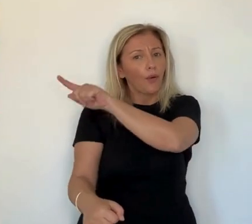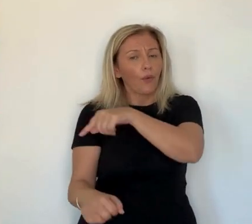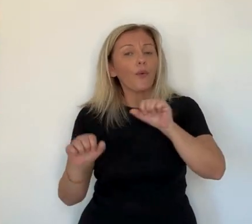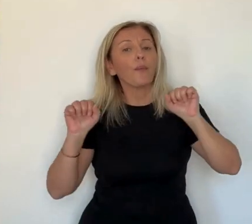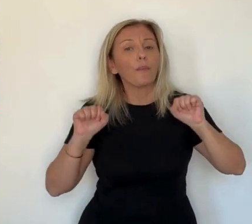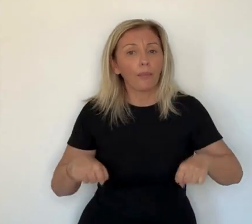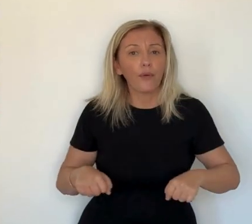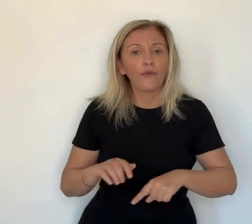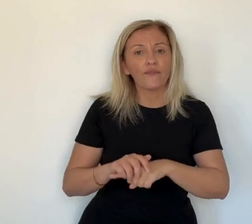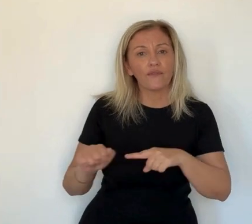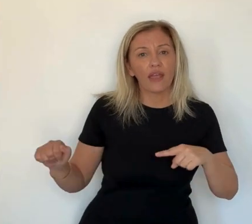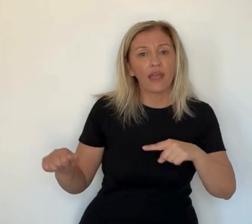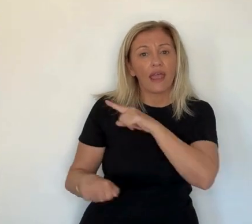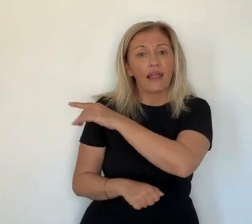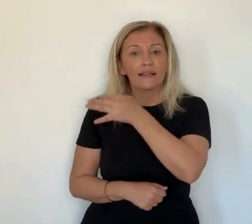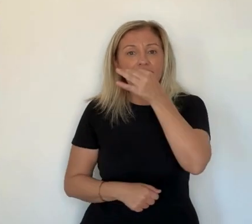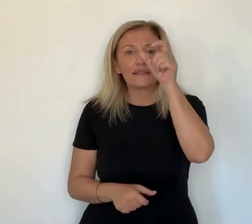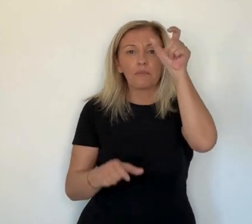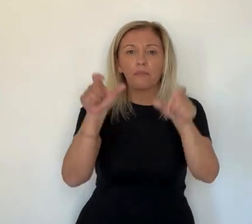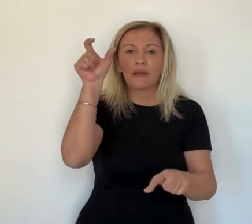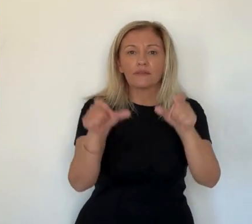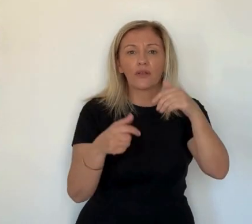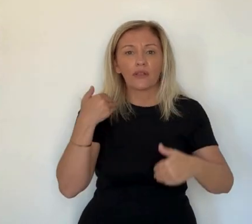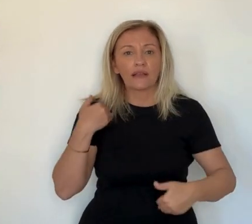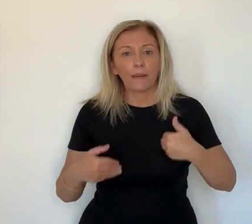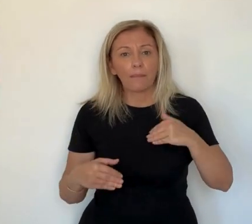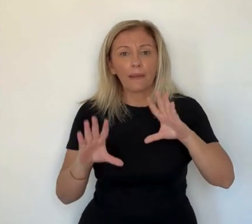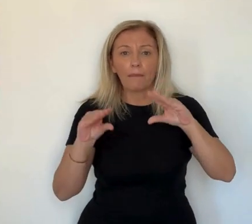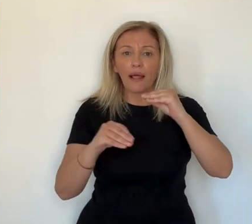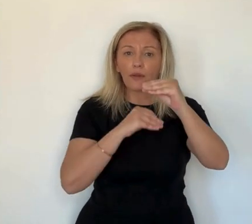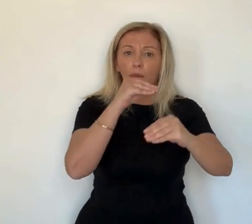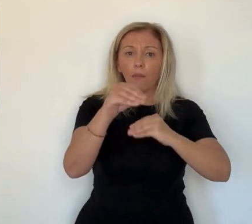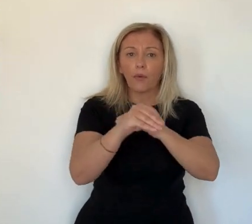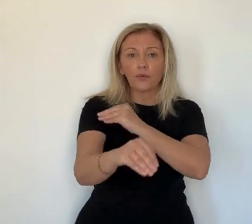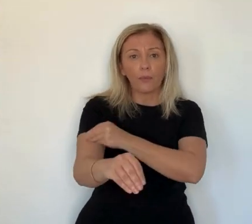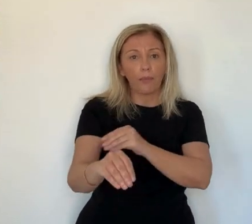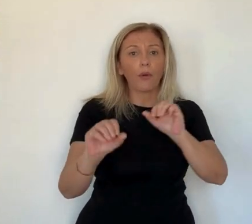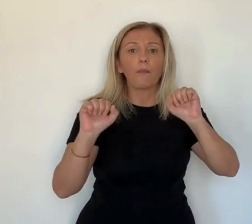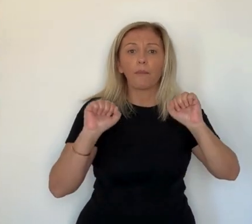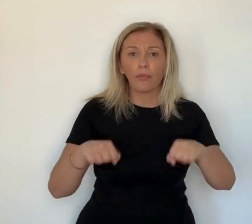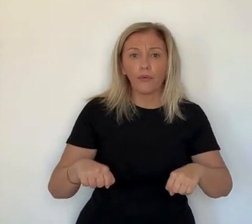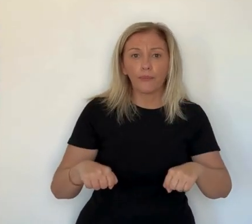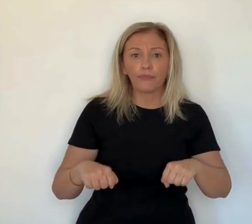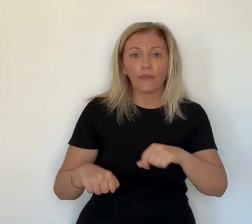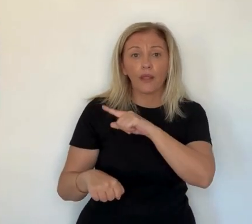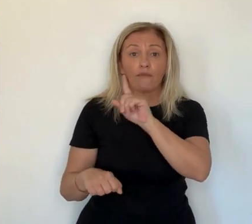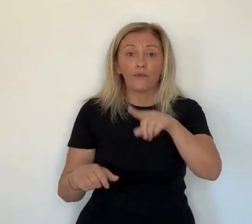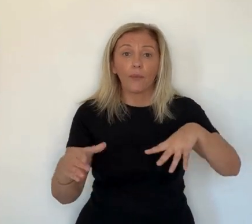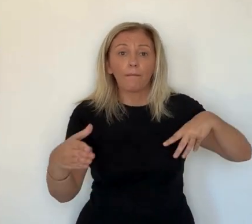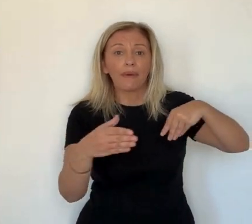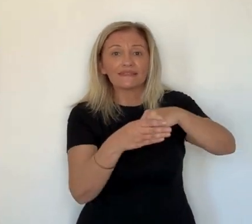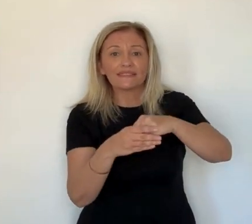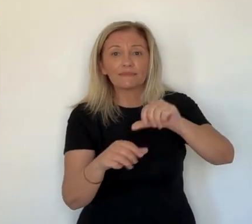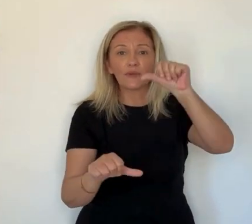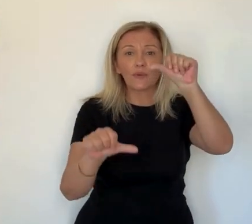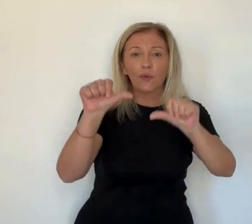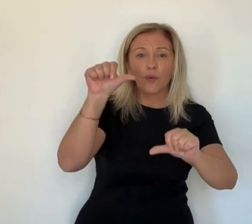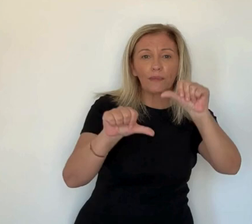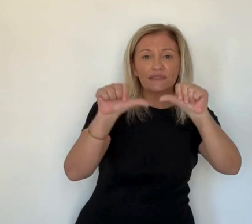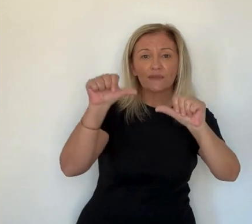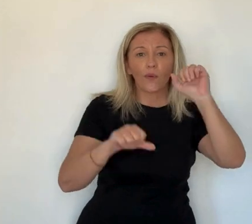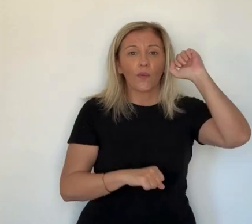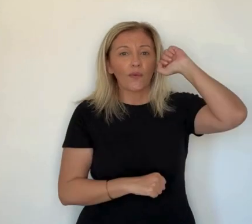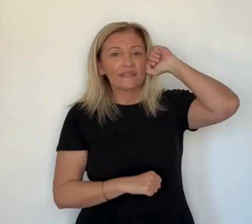Cette prof de karaté forme des champions et elle croit en l'inclusion. Les personnes en situation de handicap ont leur place dans le sport